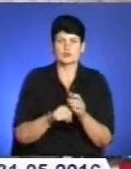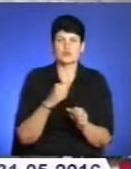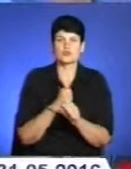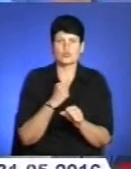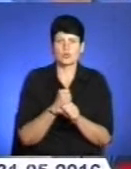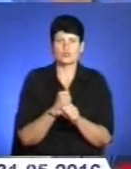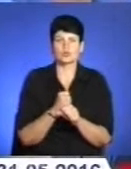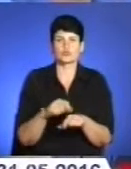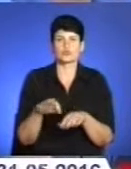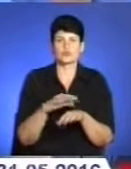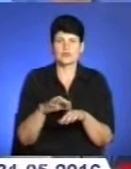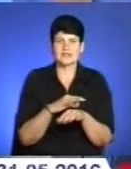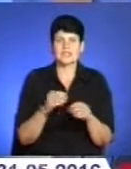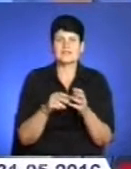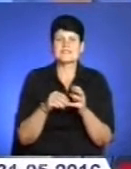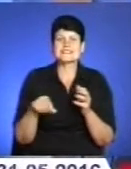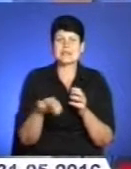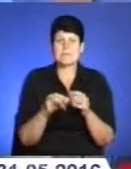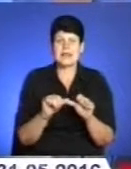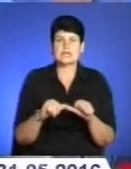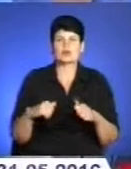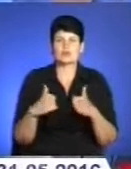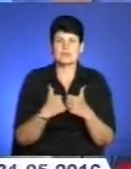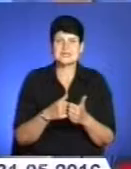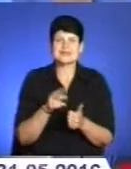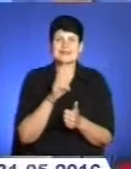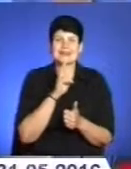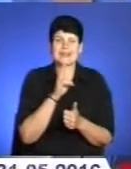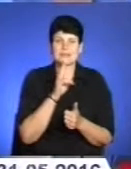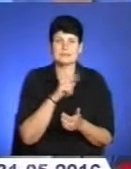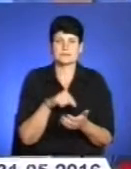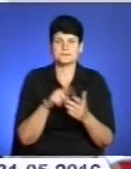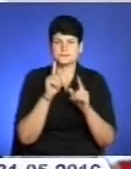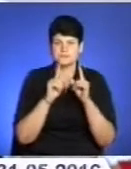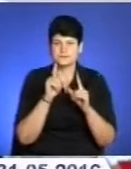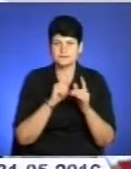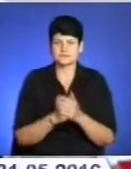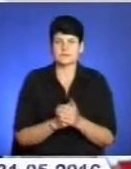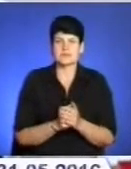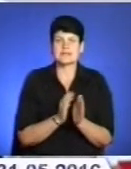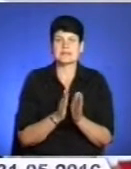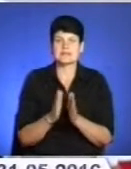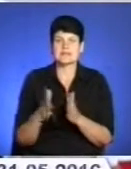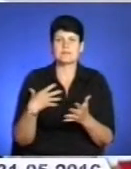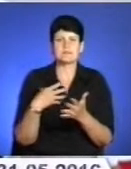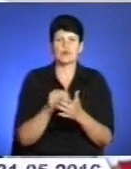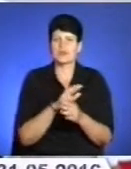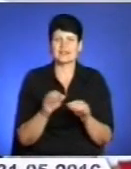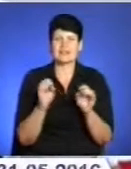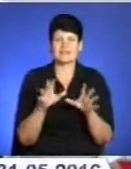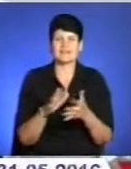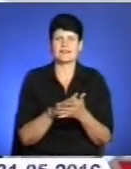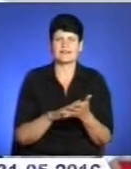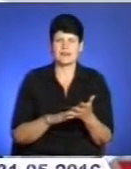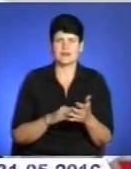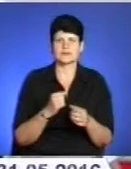земельній комісії міської ради Кременця та конфронтацією з місцевими суддями. Система своїх не здає, вона далі костеніє.